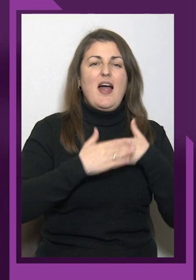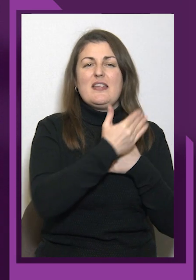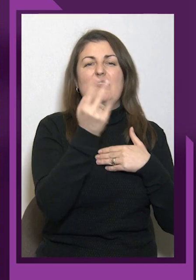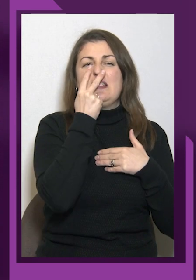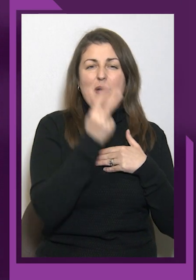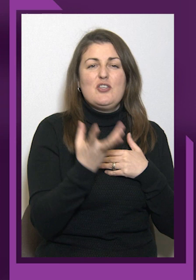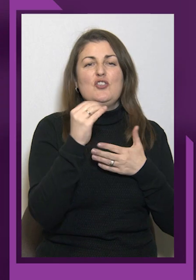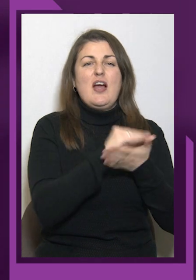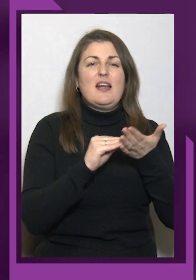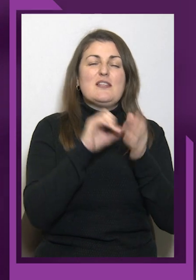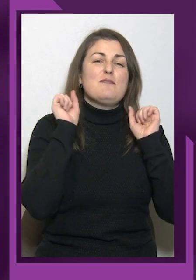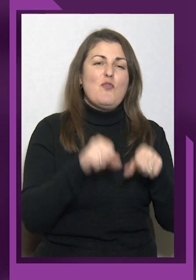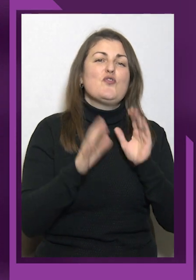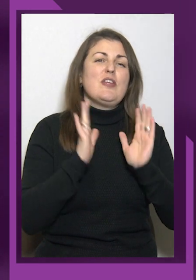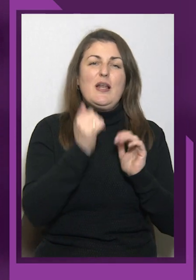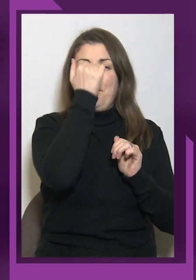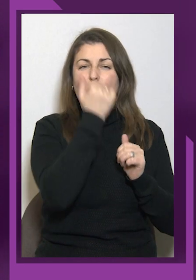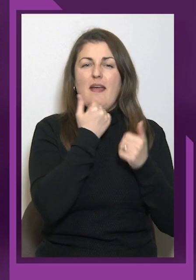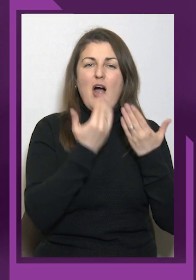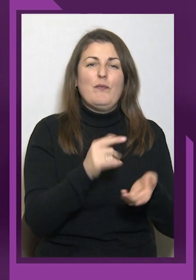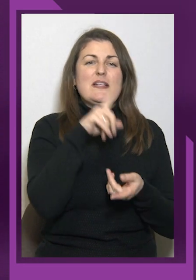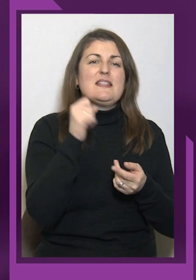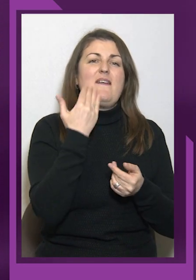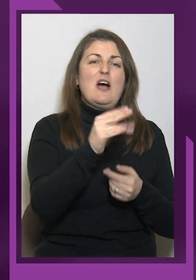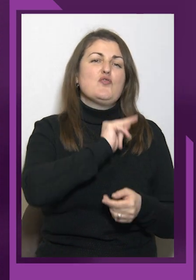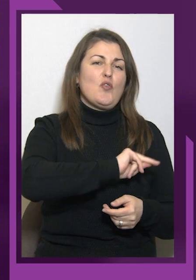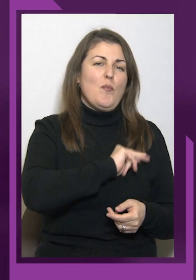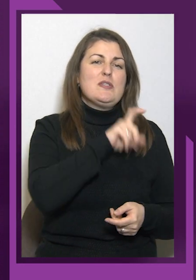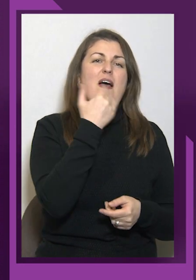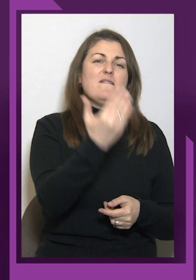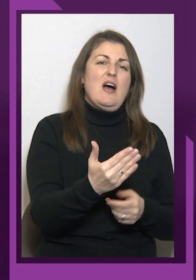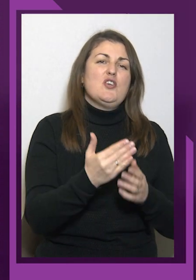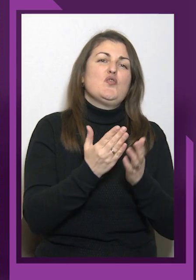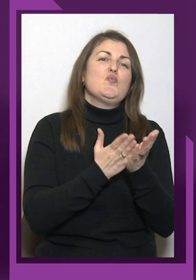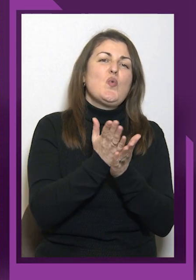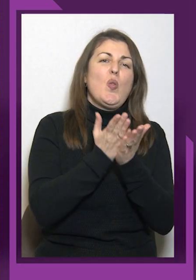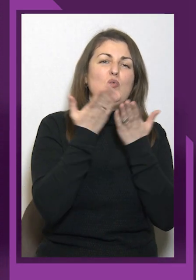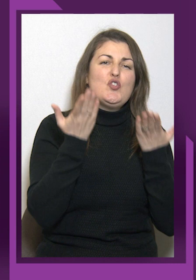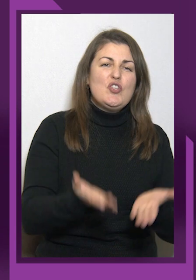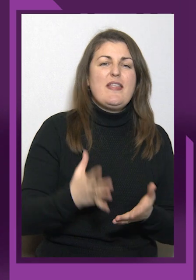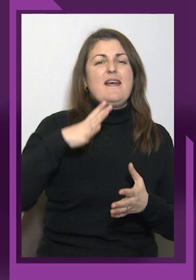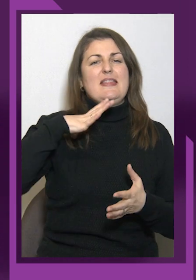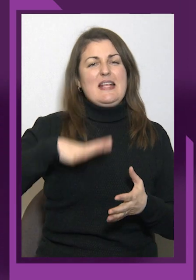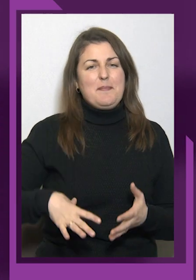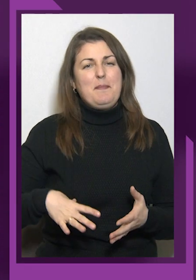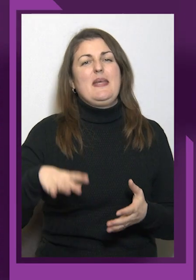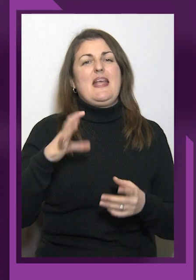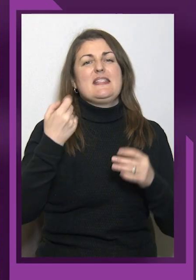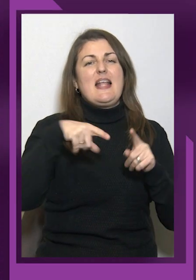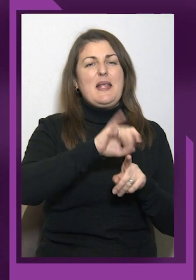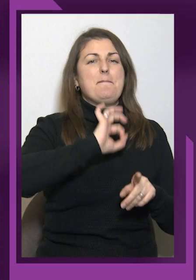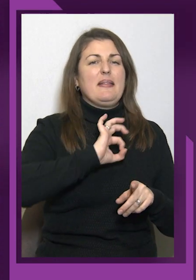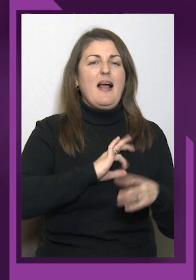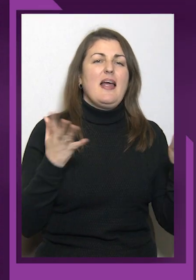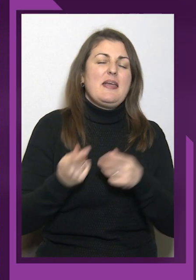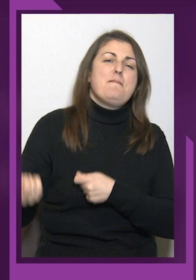вашу роботу, за ваше служіння, терпіння, за ті медалі, які приносите ви для України і тішите нас в